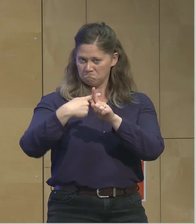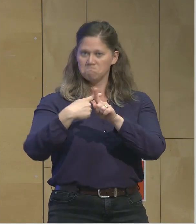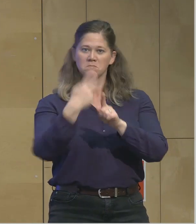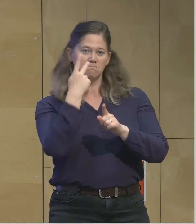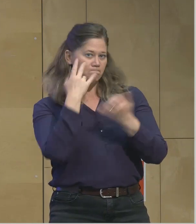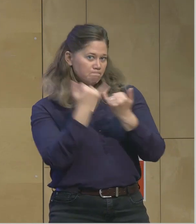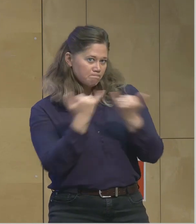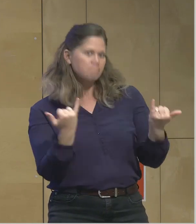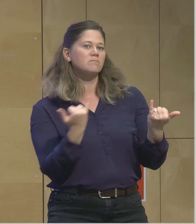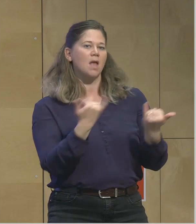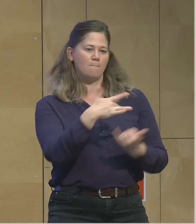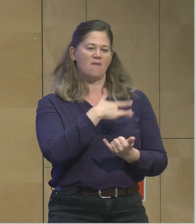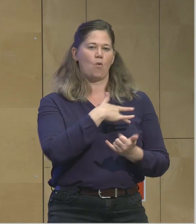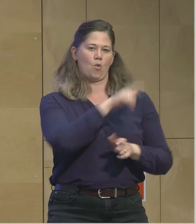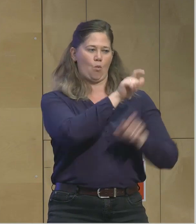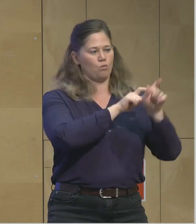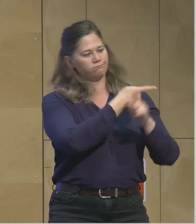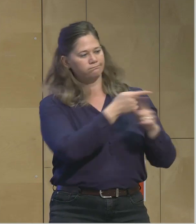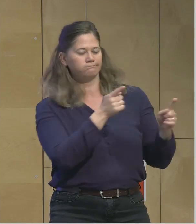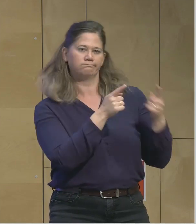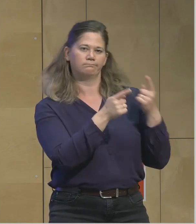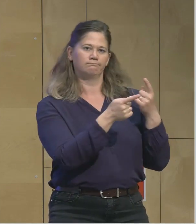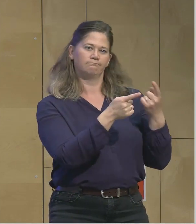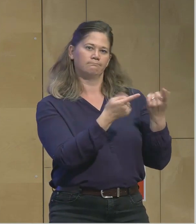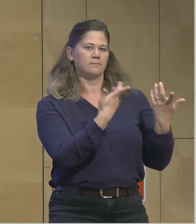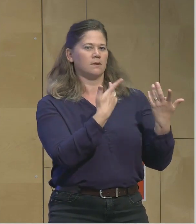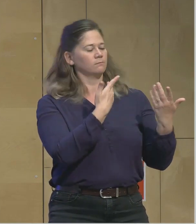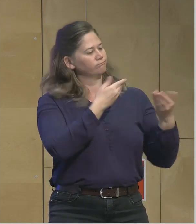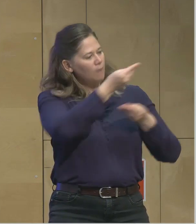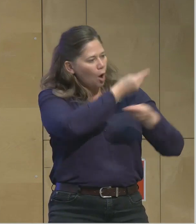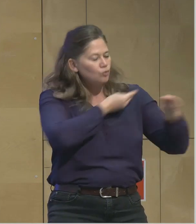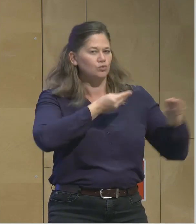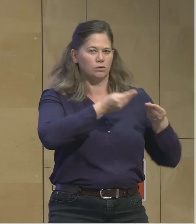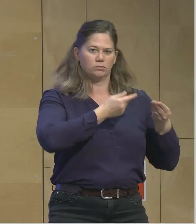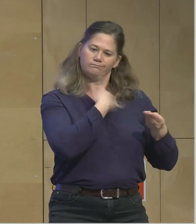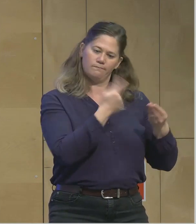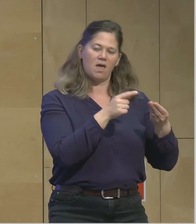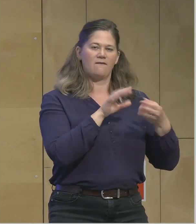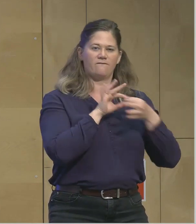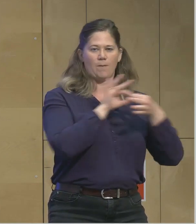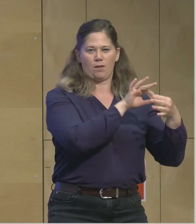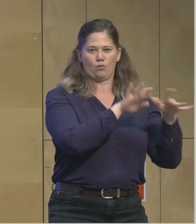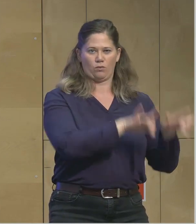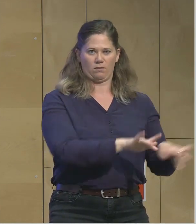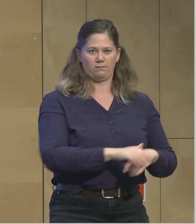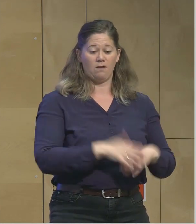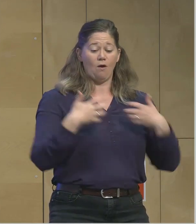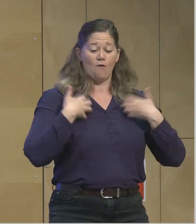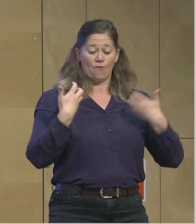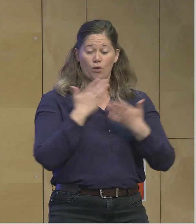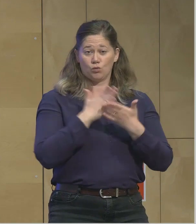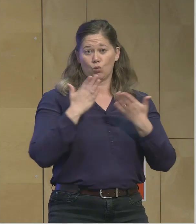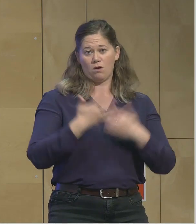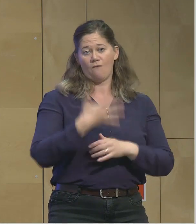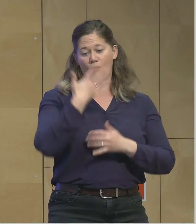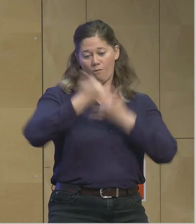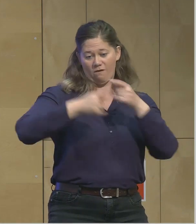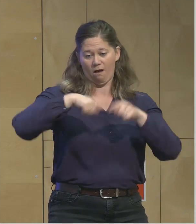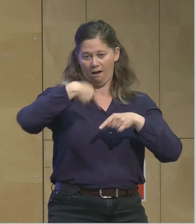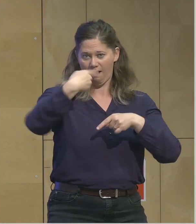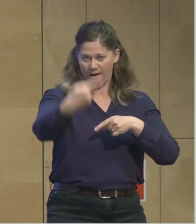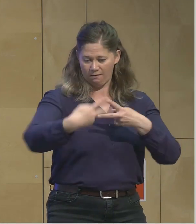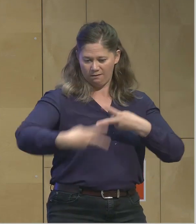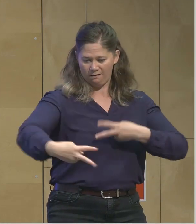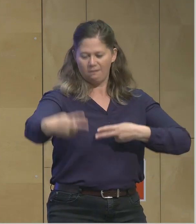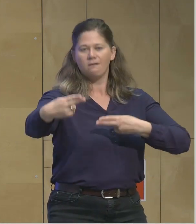denen sind wir verbunden. Wir freuen uns auf die nächsten fünf Jahre, auf die Zusammenarbeit, auf